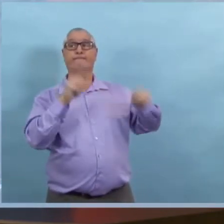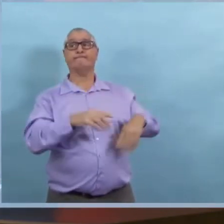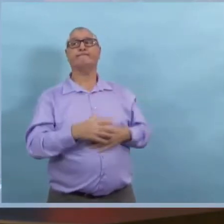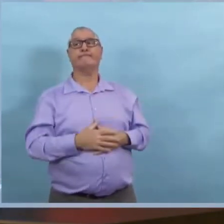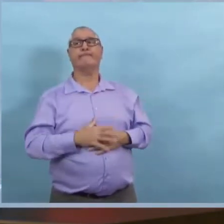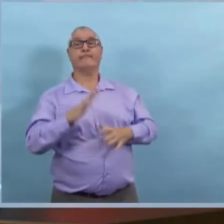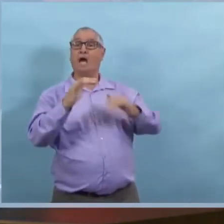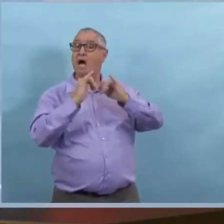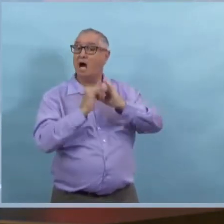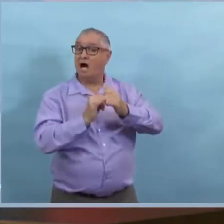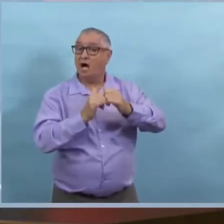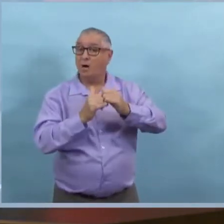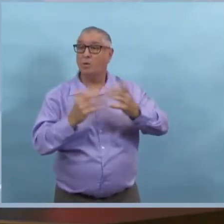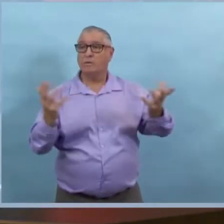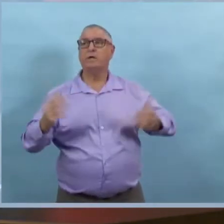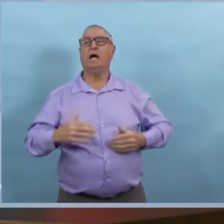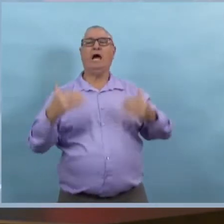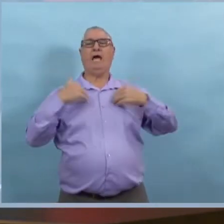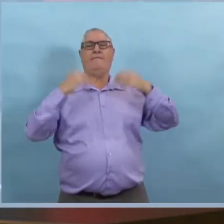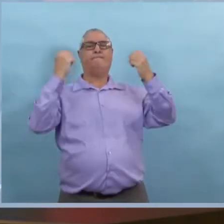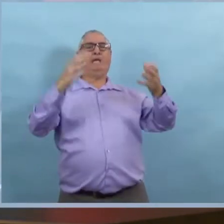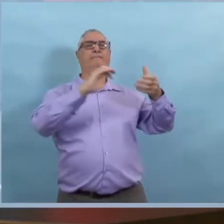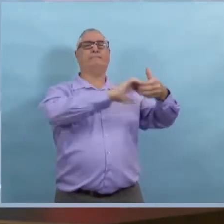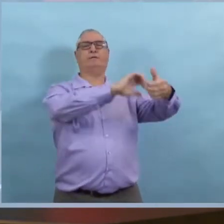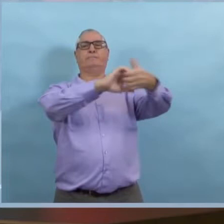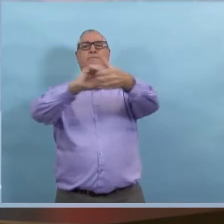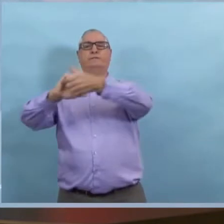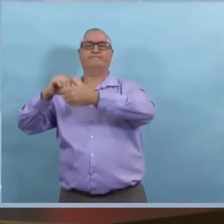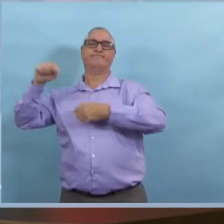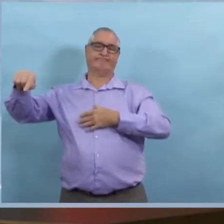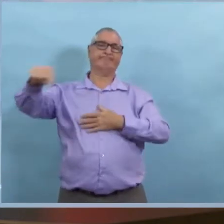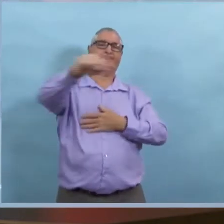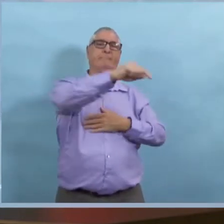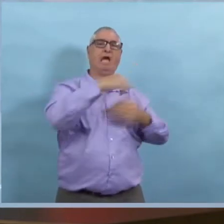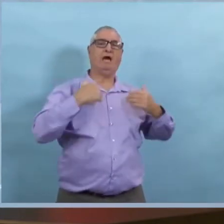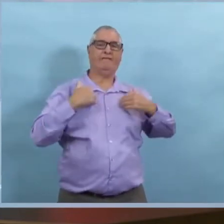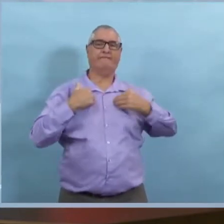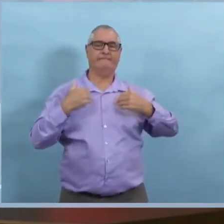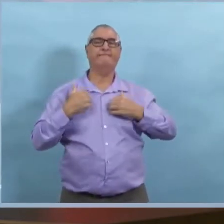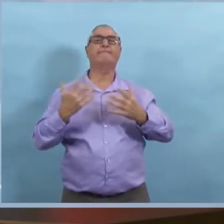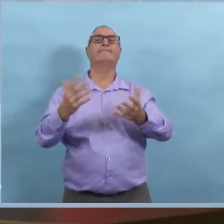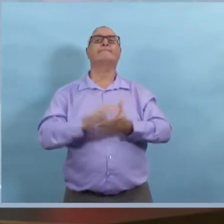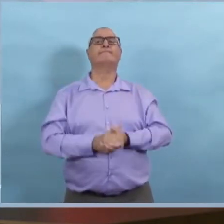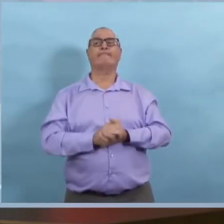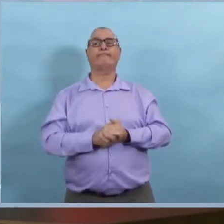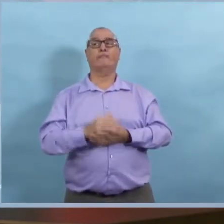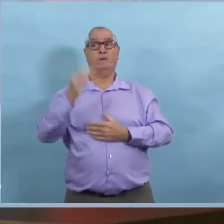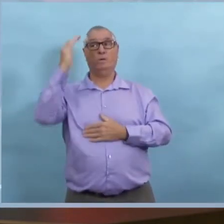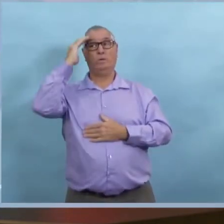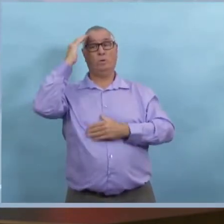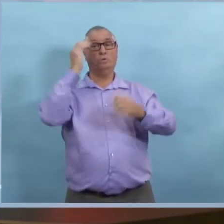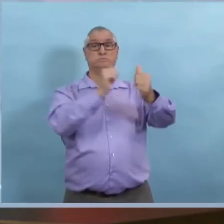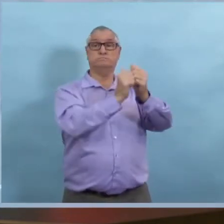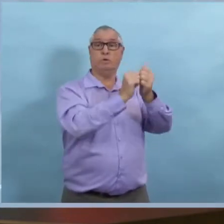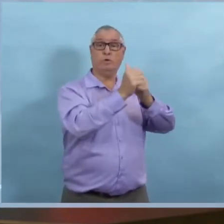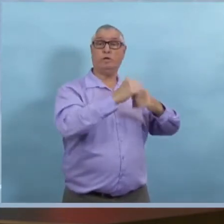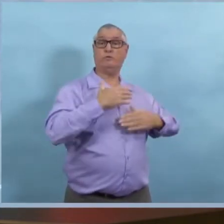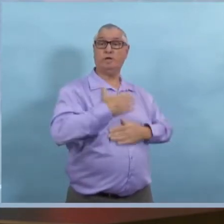En ce qui concerne l'applicabilité de ces règles, on va s'appuyer sur tous nos partenaires pour avoir ça.